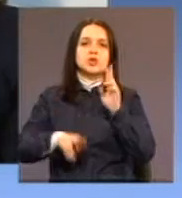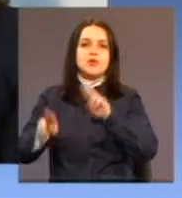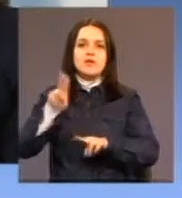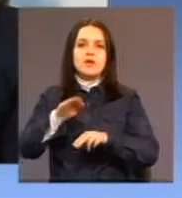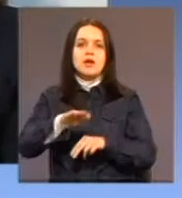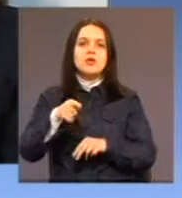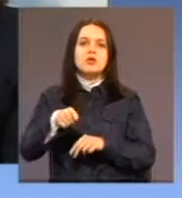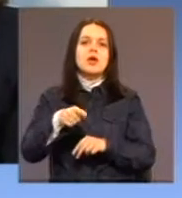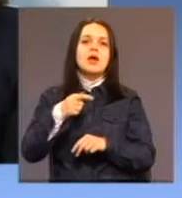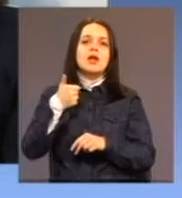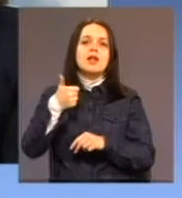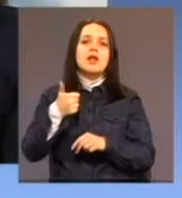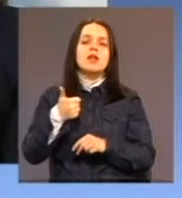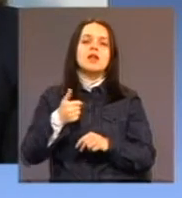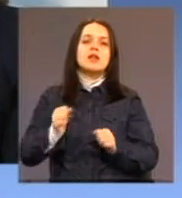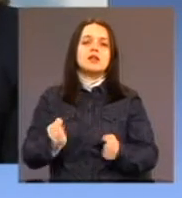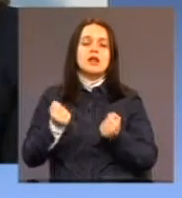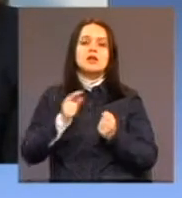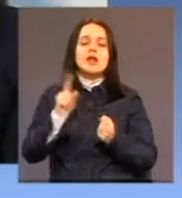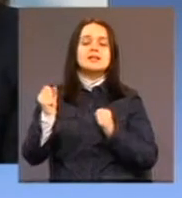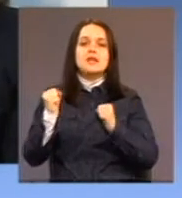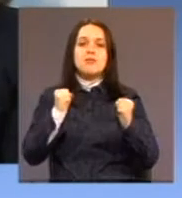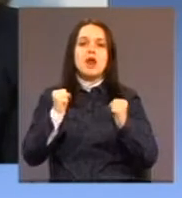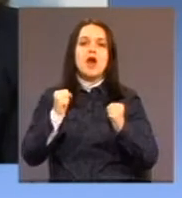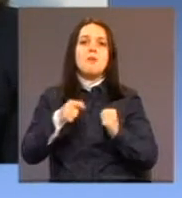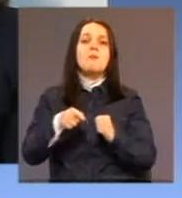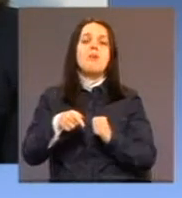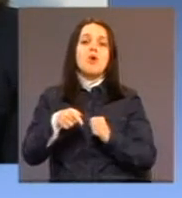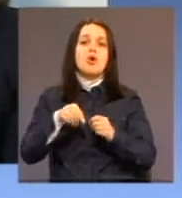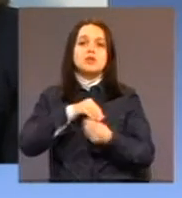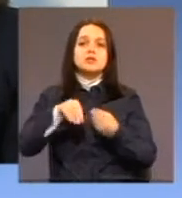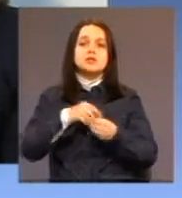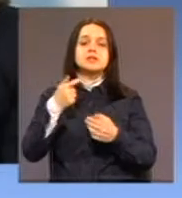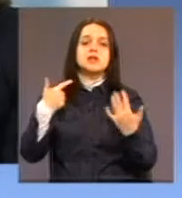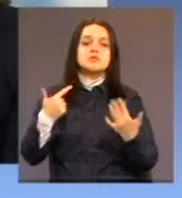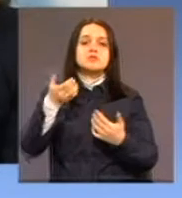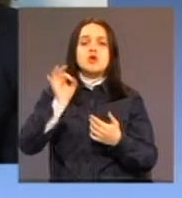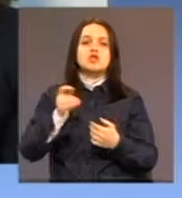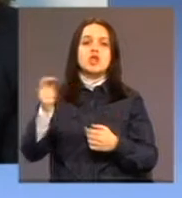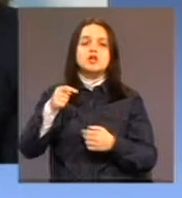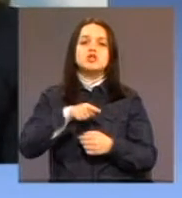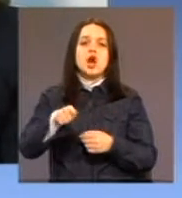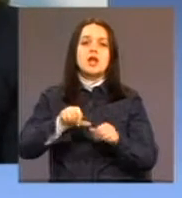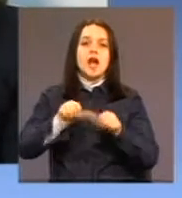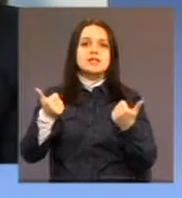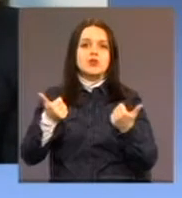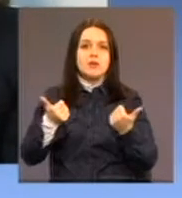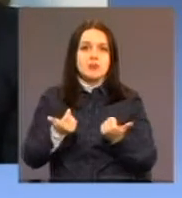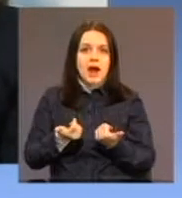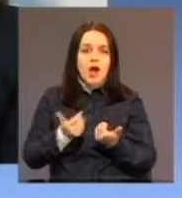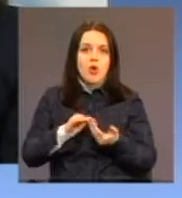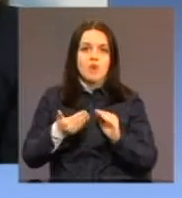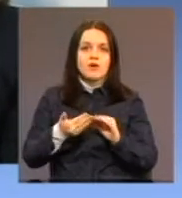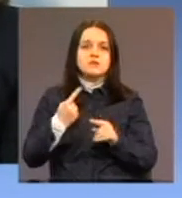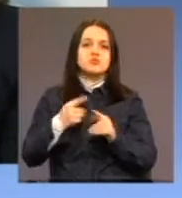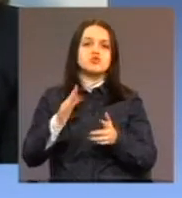existencijno nestabilnu porodicu. 70% dolazi do razvoda brakova iz toga što možda očevi ne prihvataju